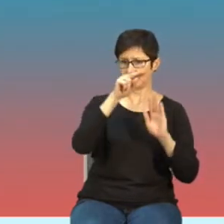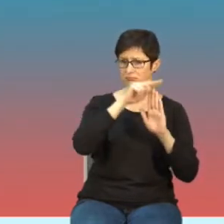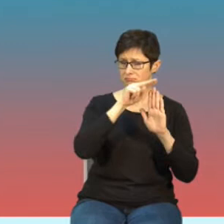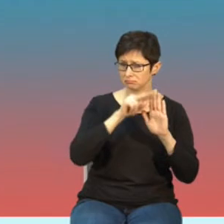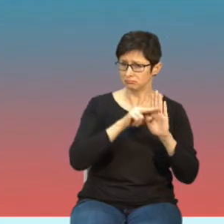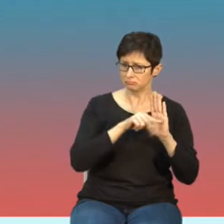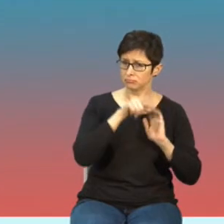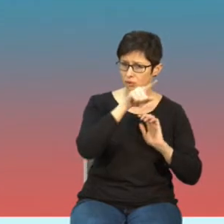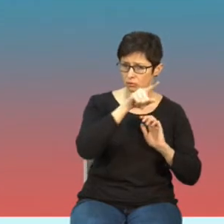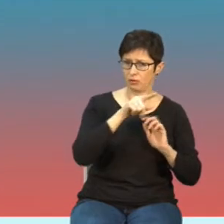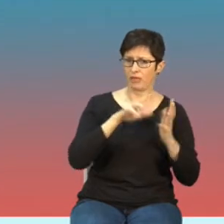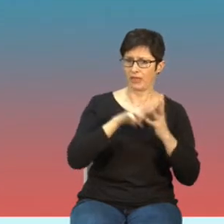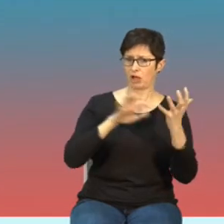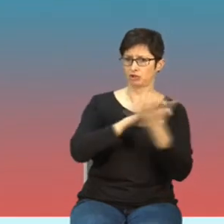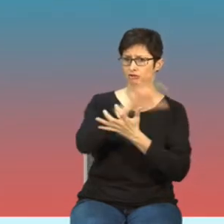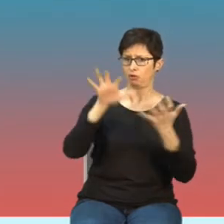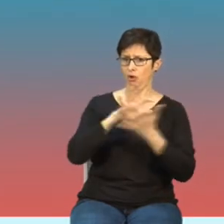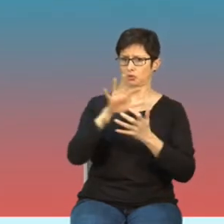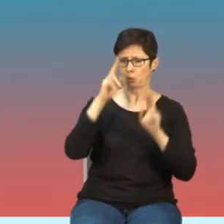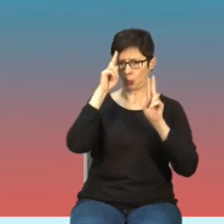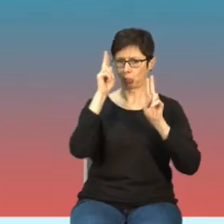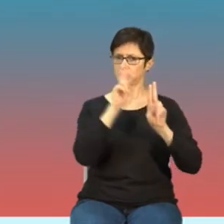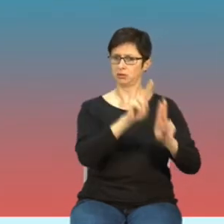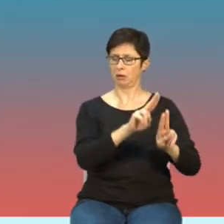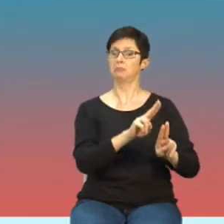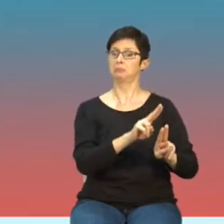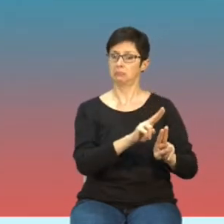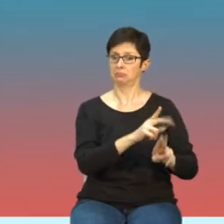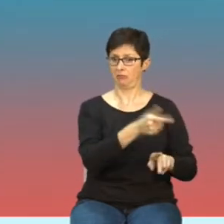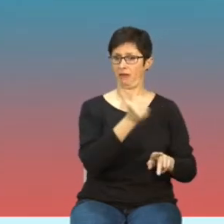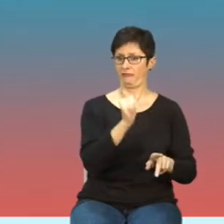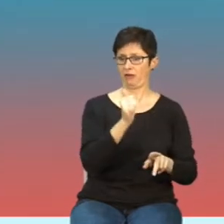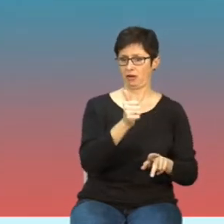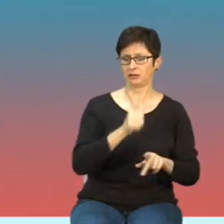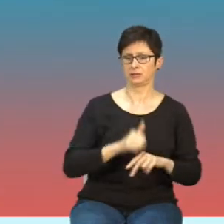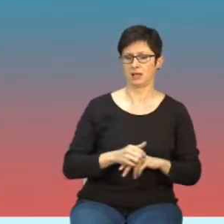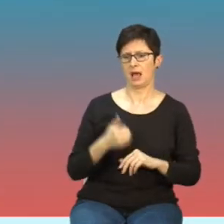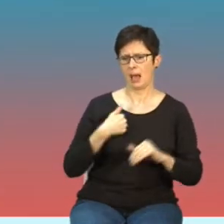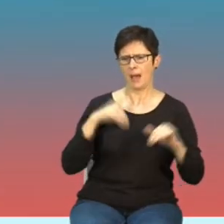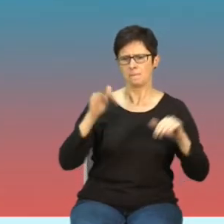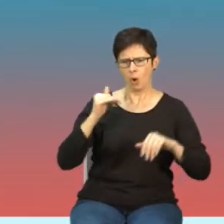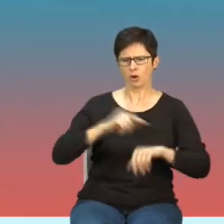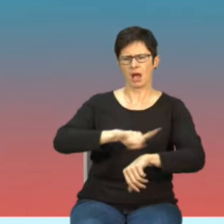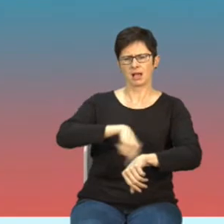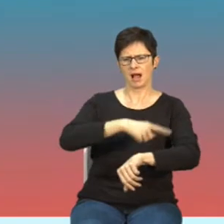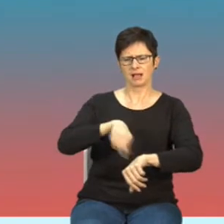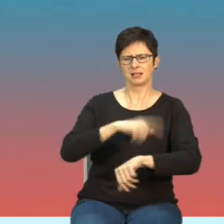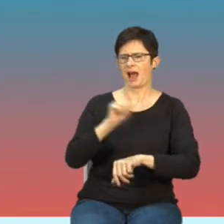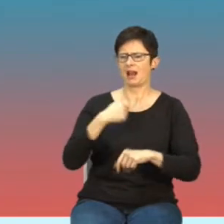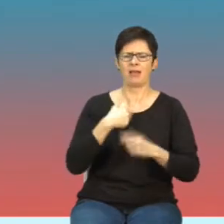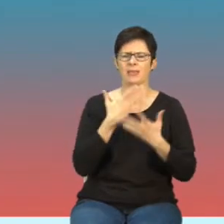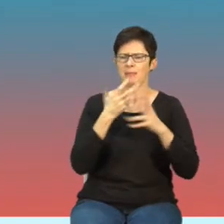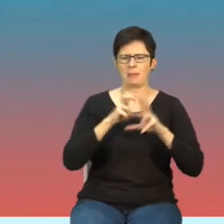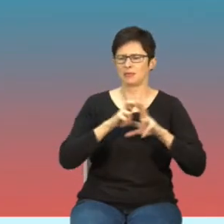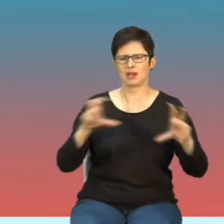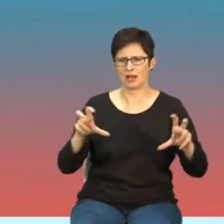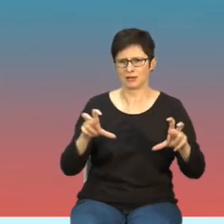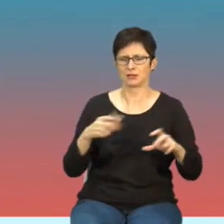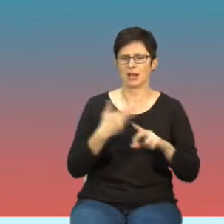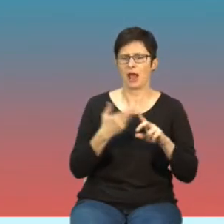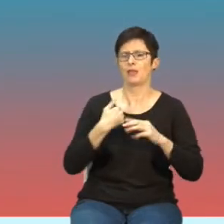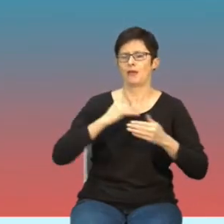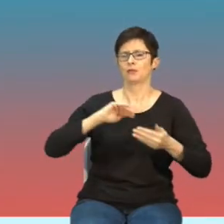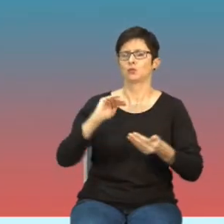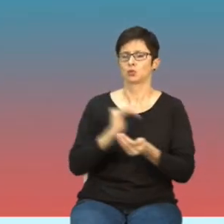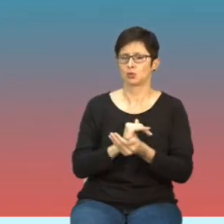naprawdę na świecie się liczyły i można by było o ich osiągnięciach całe godziny mówić, na co niestety czas nam nie pozwala, ale